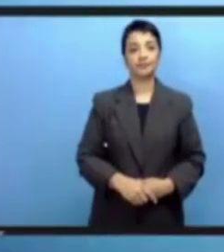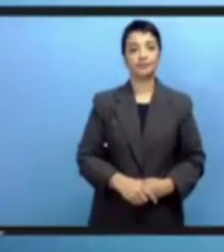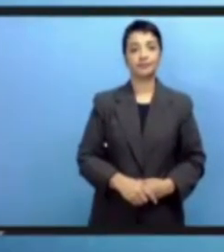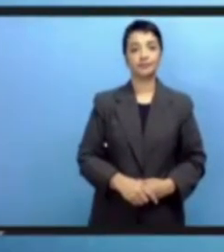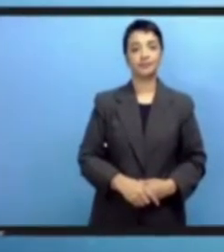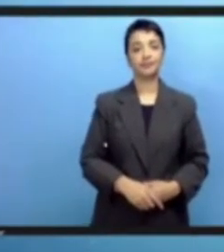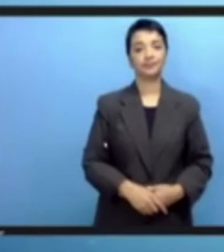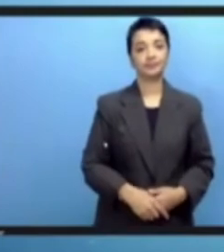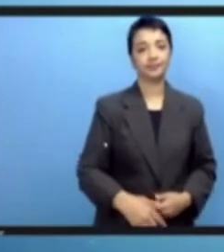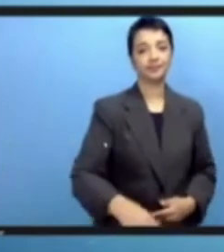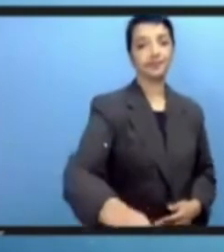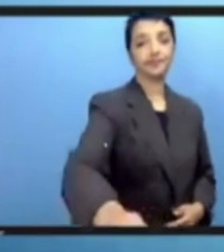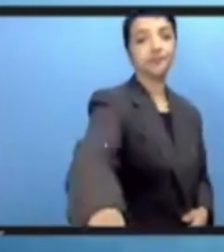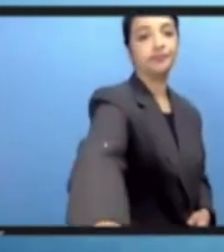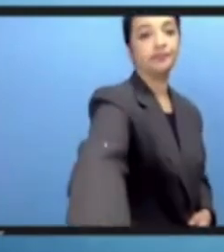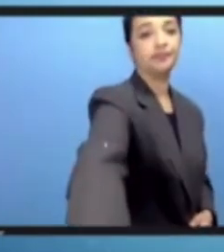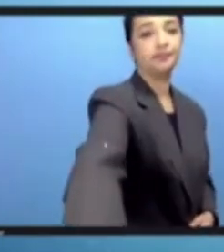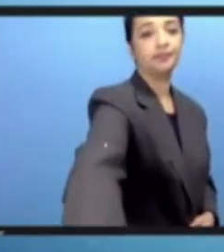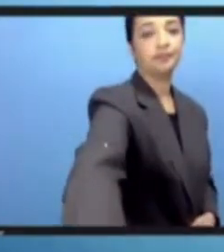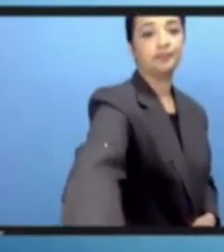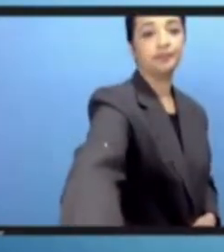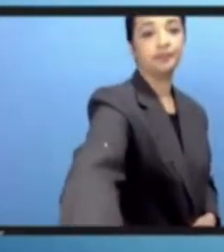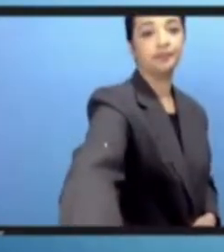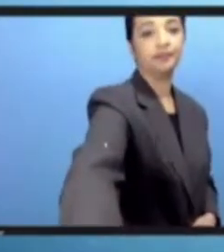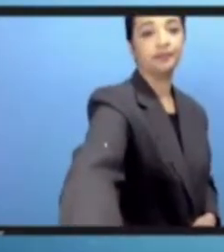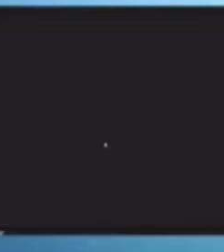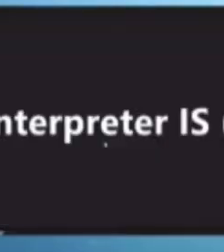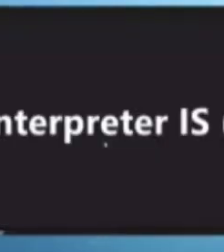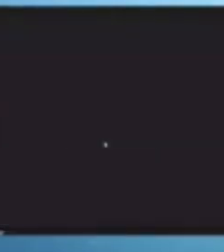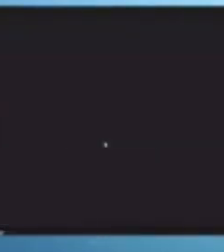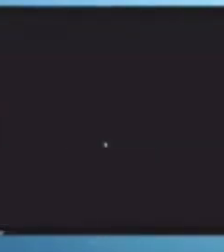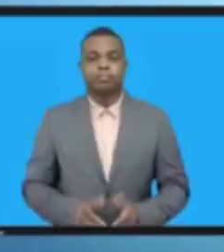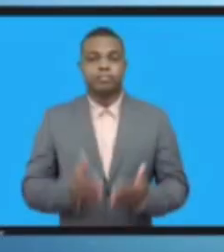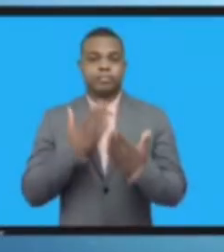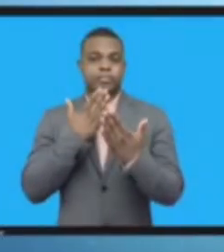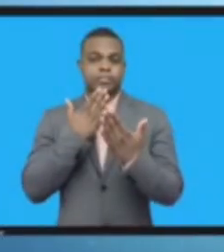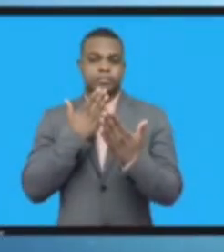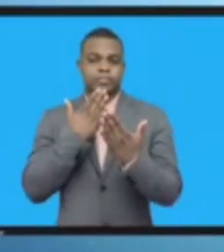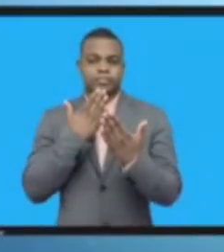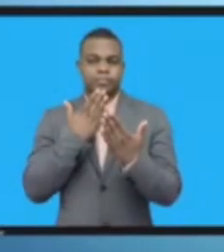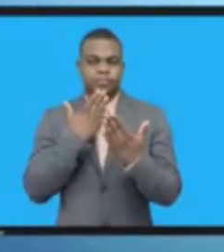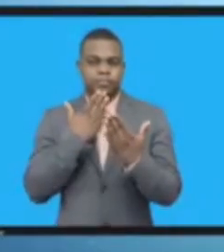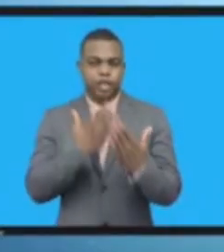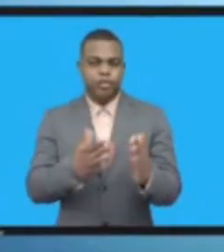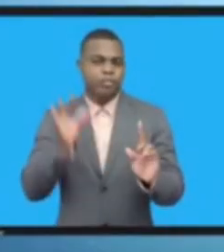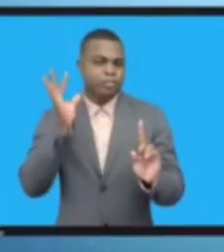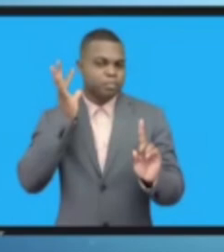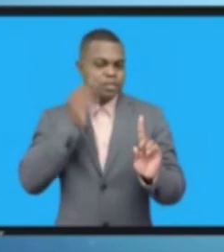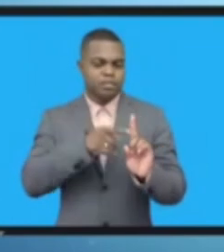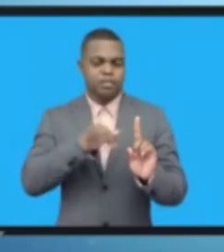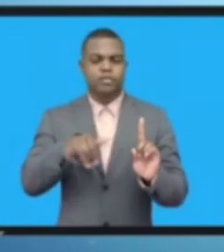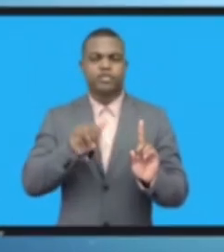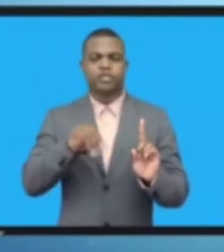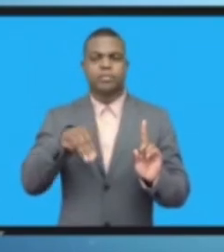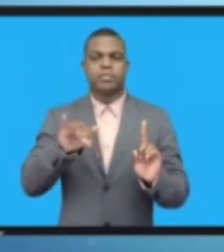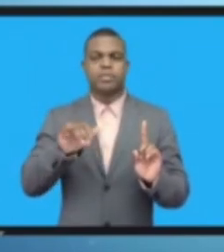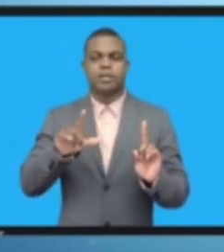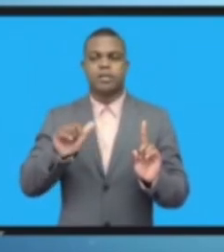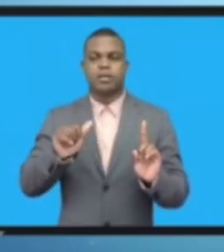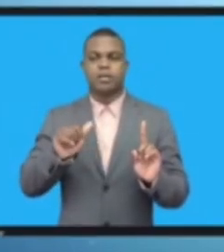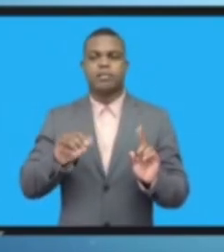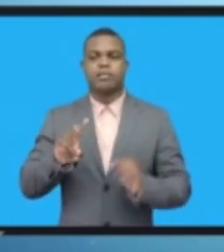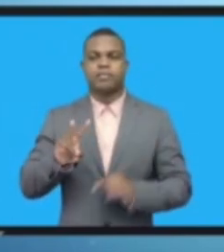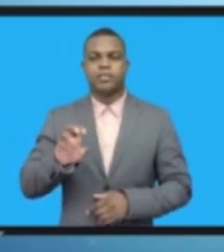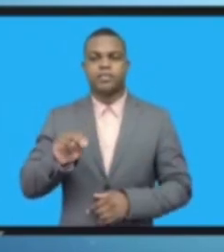لم يكن متوفراً لدينا شكراً جزيلاً سيدة فينتوريني أعتقد أننا نأتي إلى نهاية